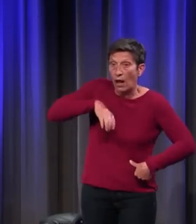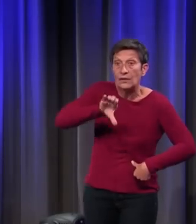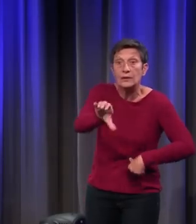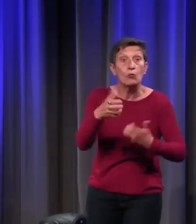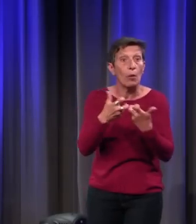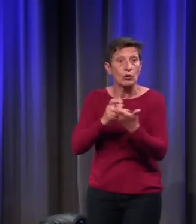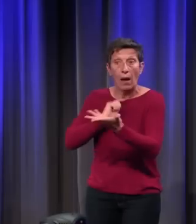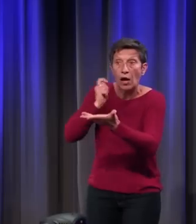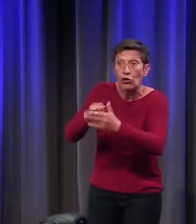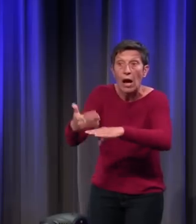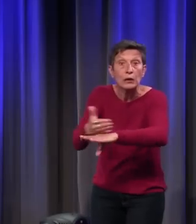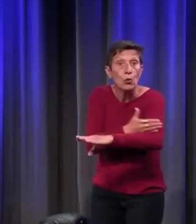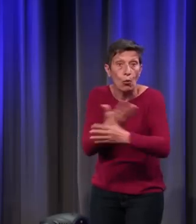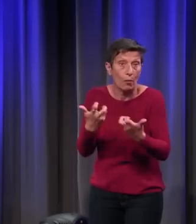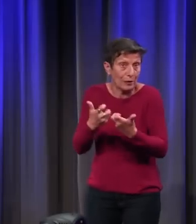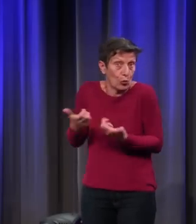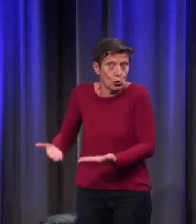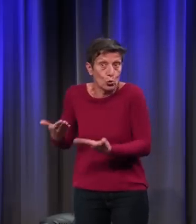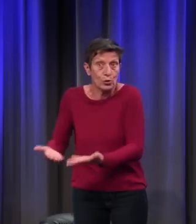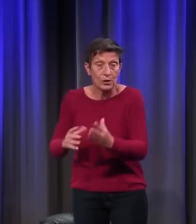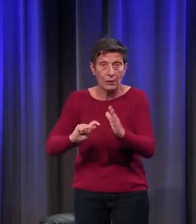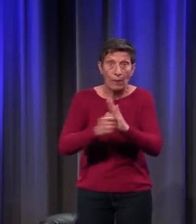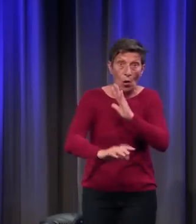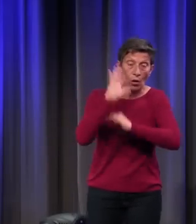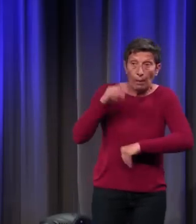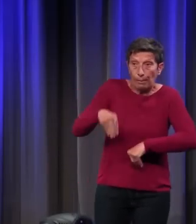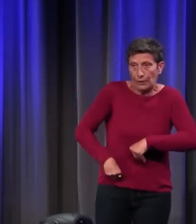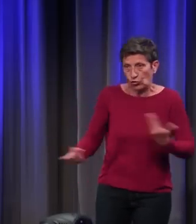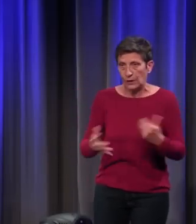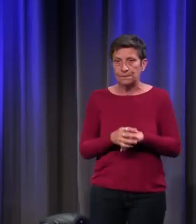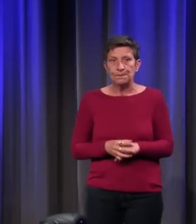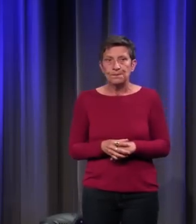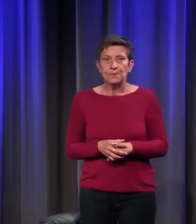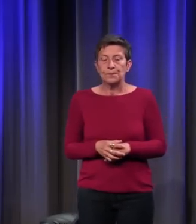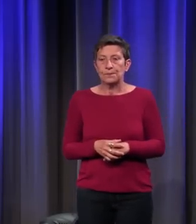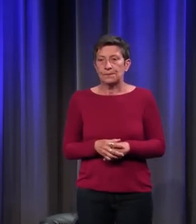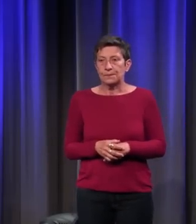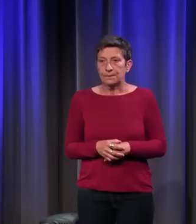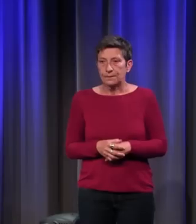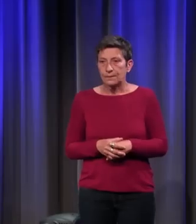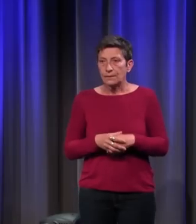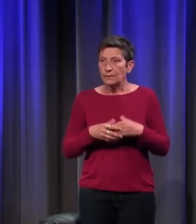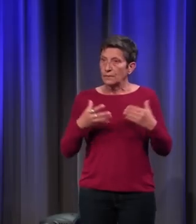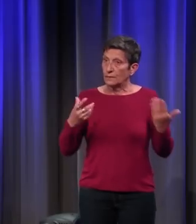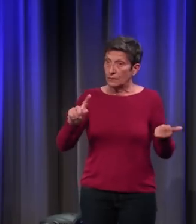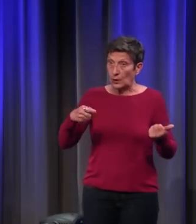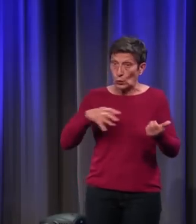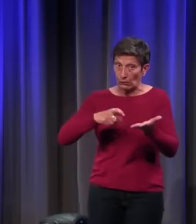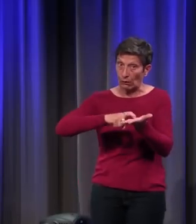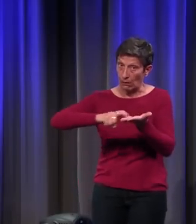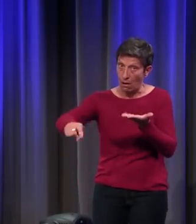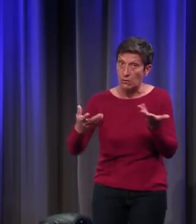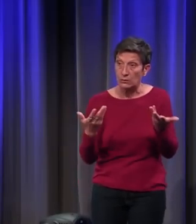acheter des actions, par exemple, c'est un péché immense. Et ça laisse des traces dans